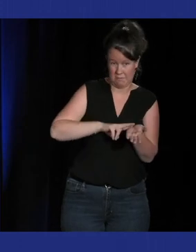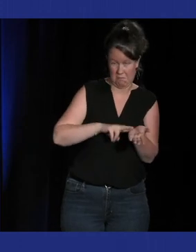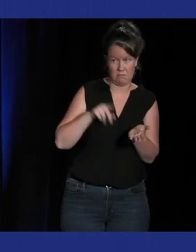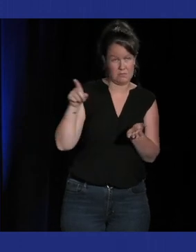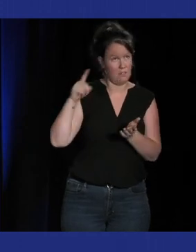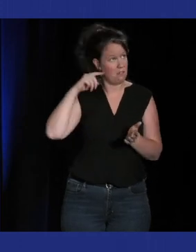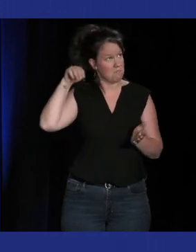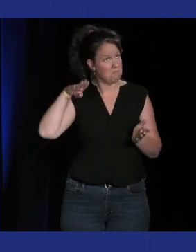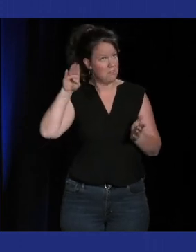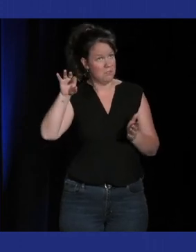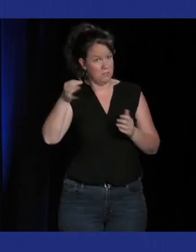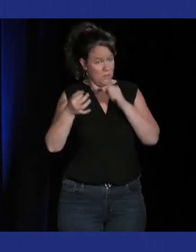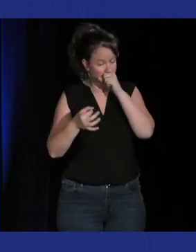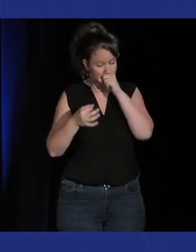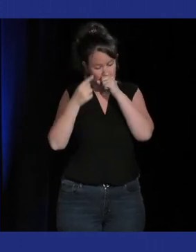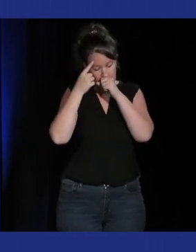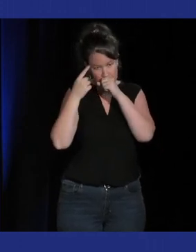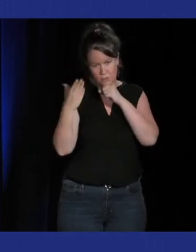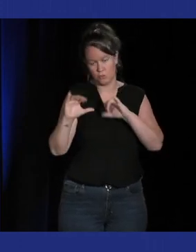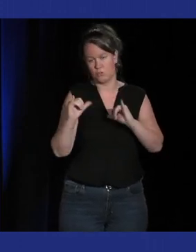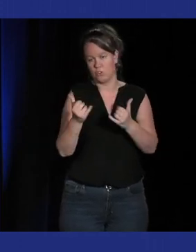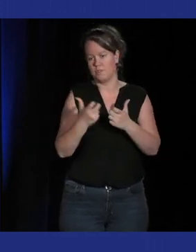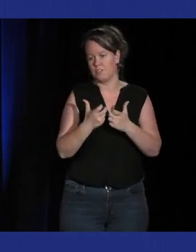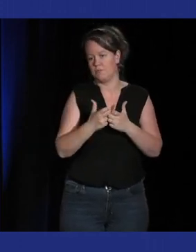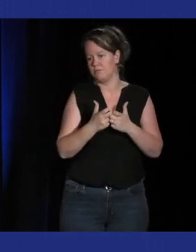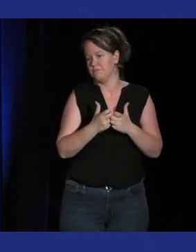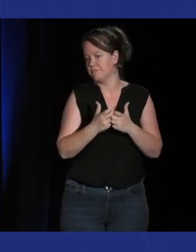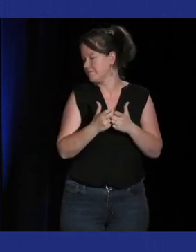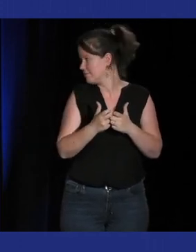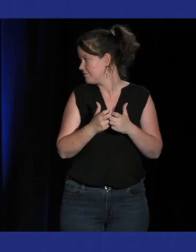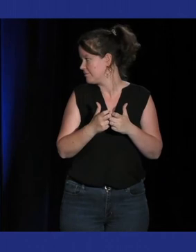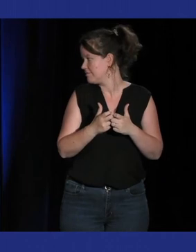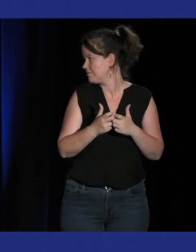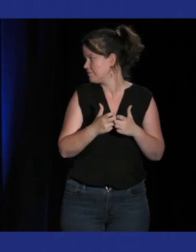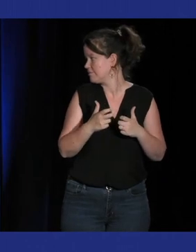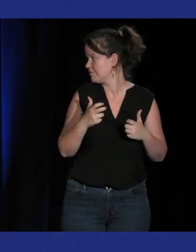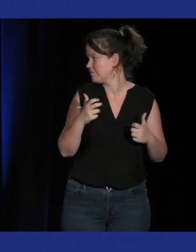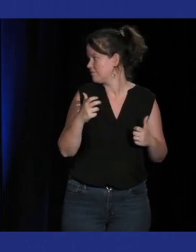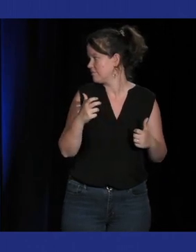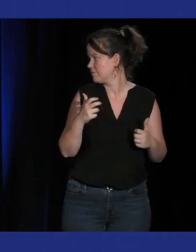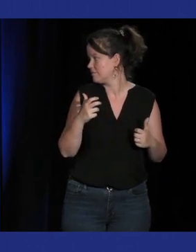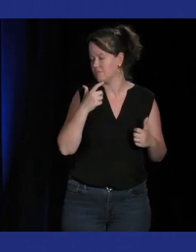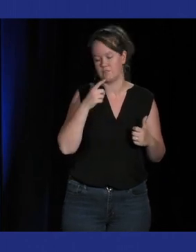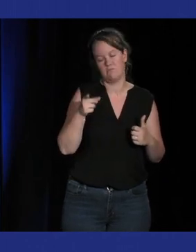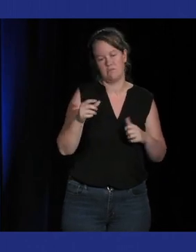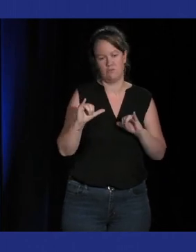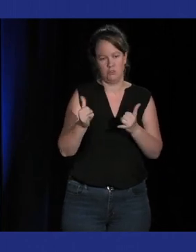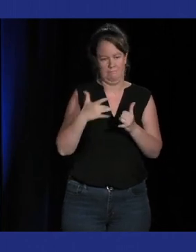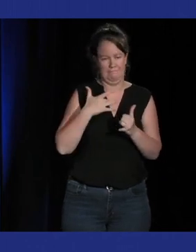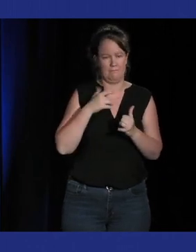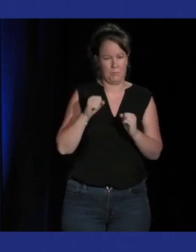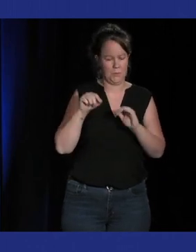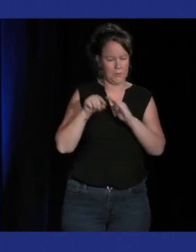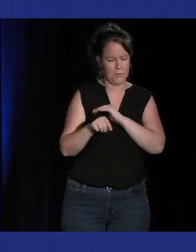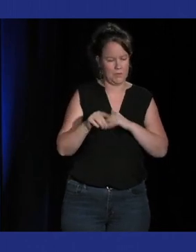mais je pense au très récent Tromblechamp aussi par exemple où justement on va en venir après parce qu'il y pas mal de choses à dire mais où justement tout